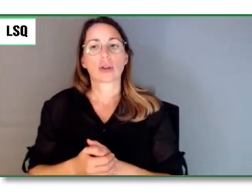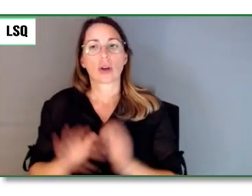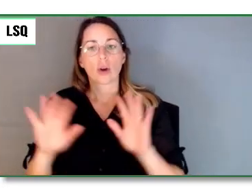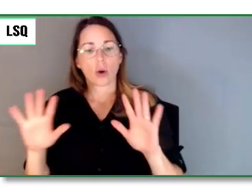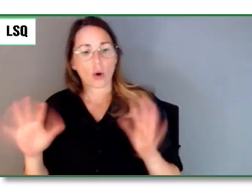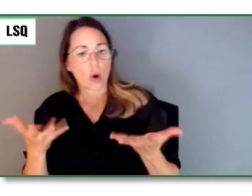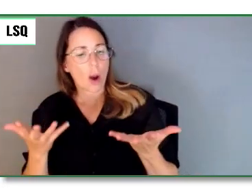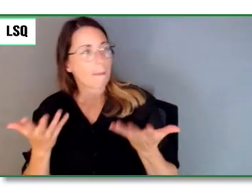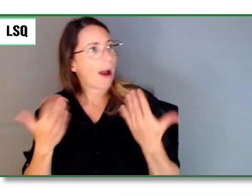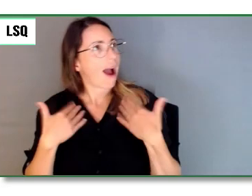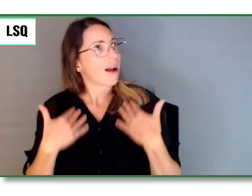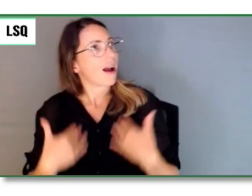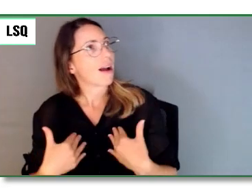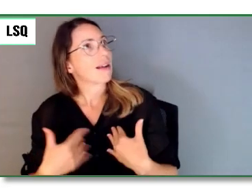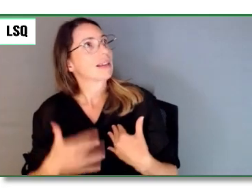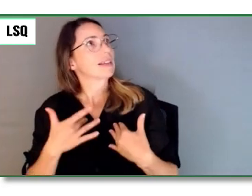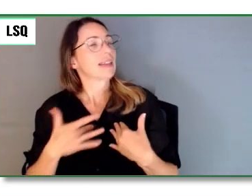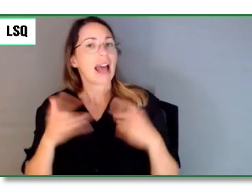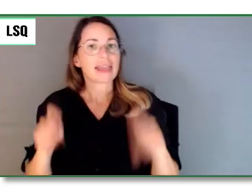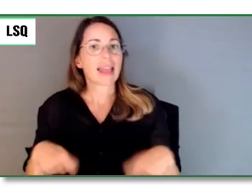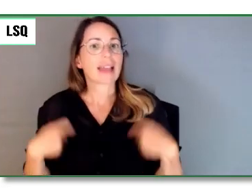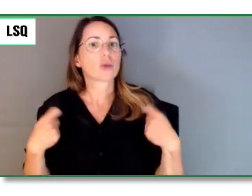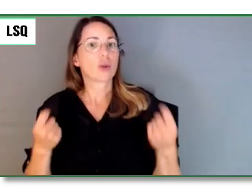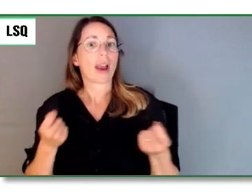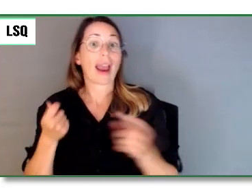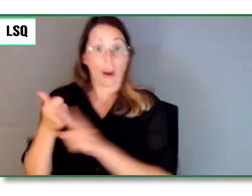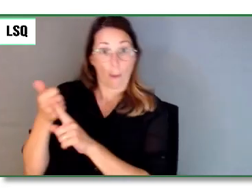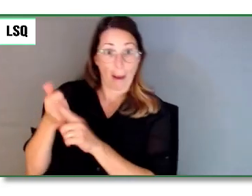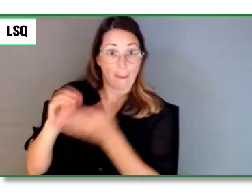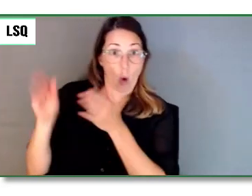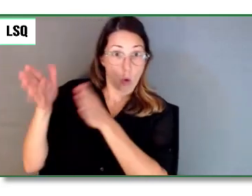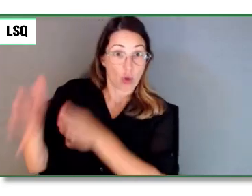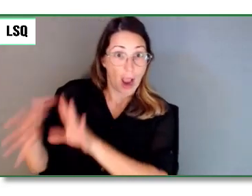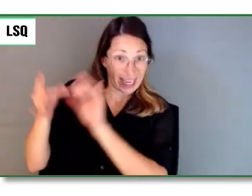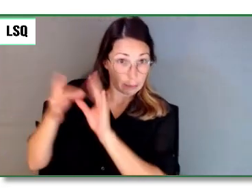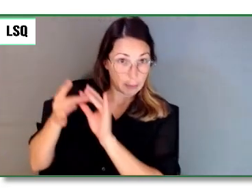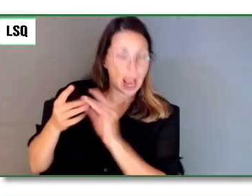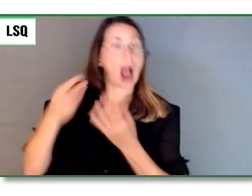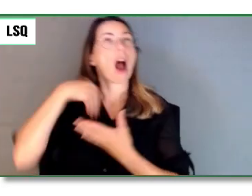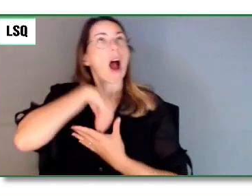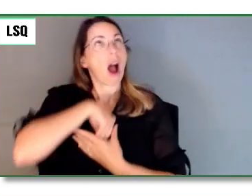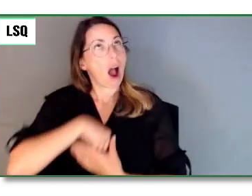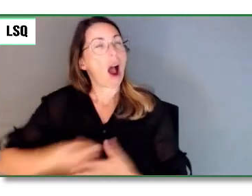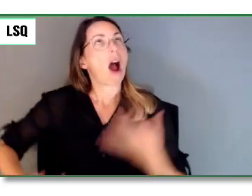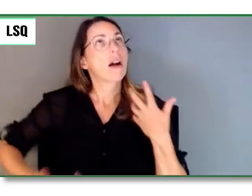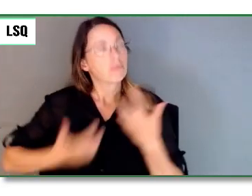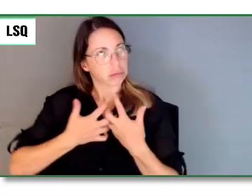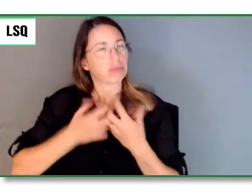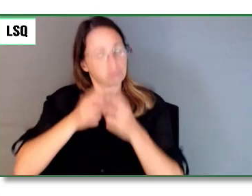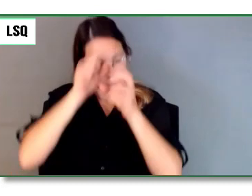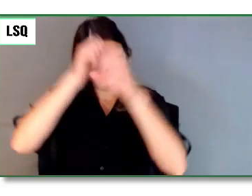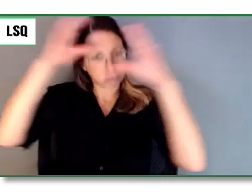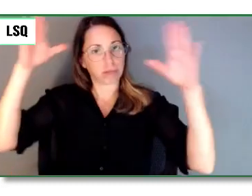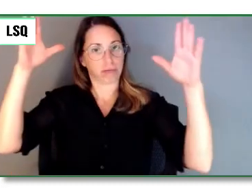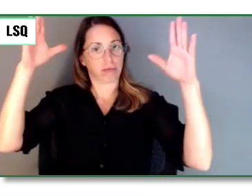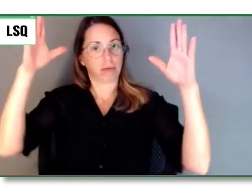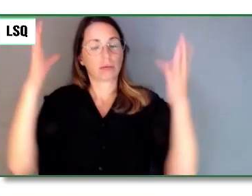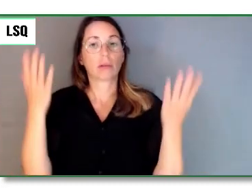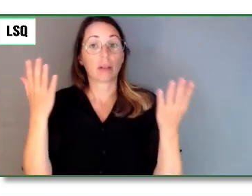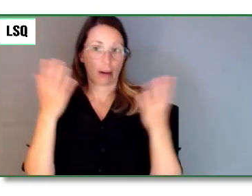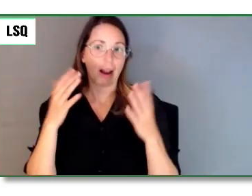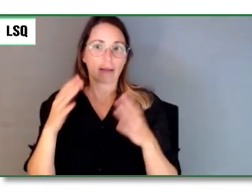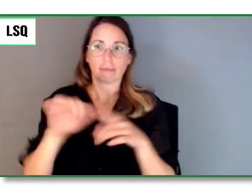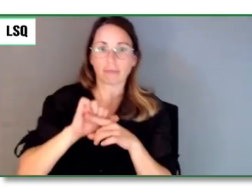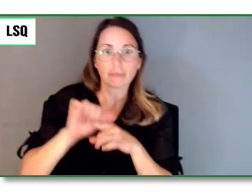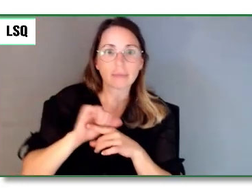'un exercice d'observation de l'environnement. J'ai des étudiants qui sont donc